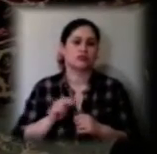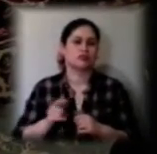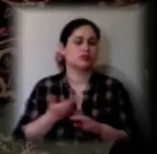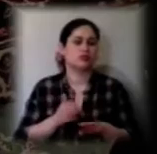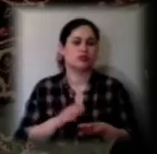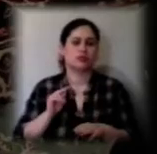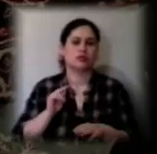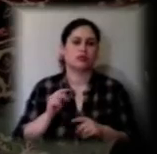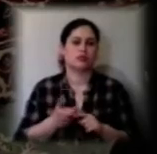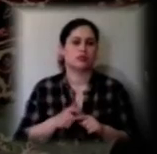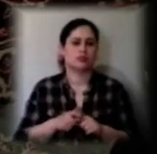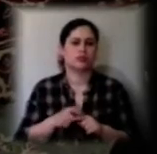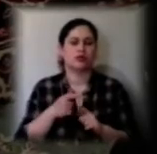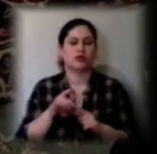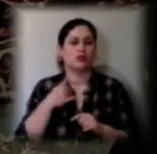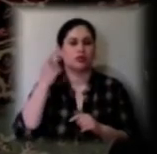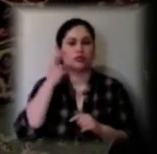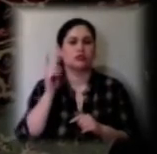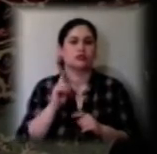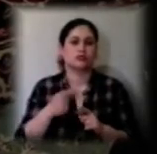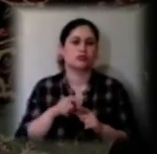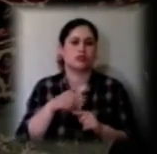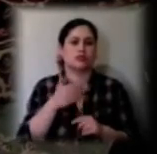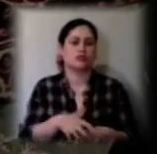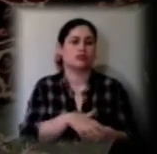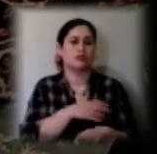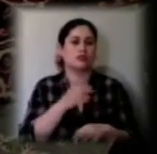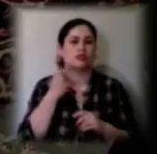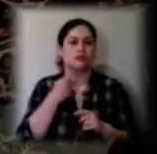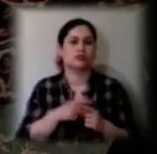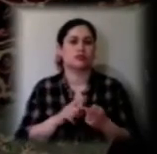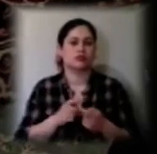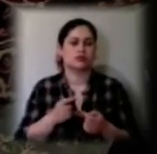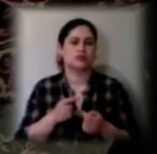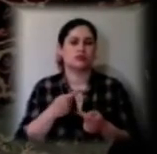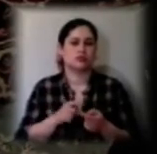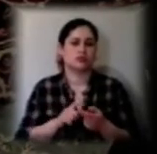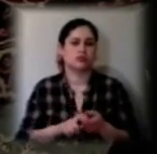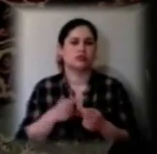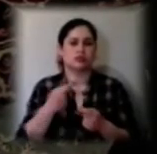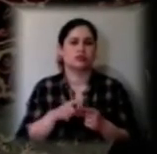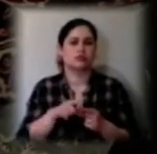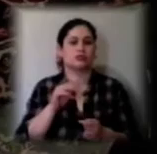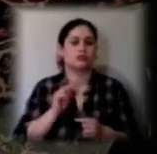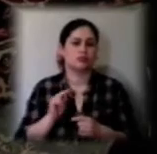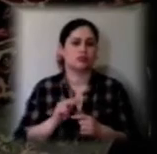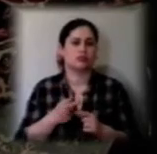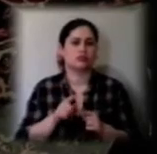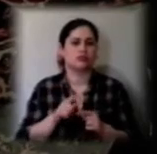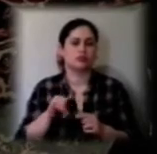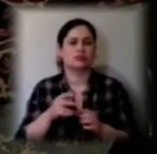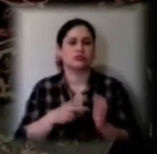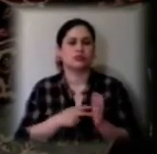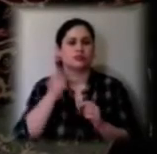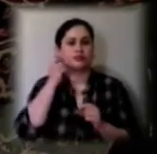дуже тяжко. І мені здається, його довголіття заключається іменно в цій праці. Тому що 7 років і